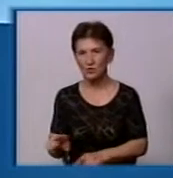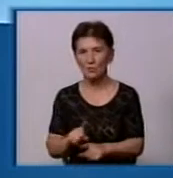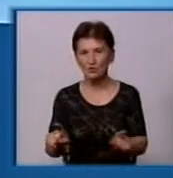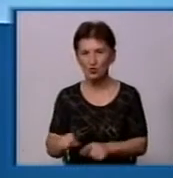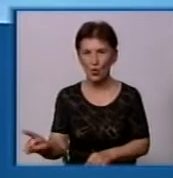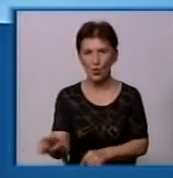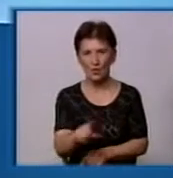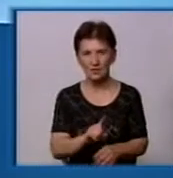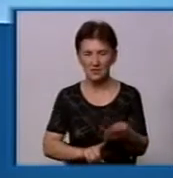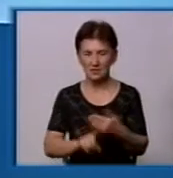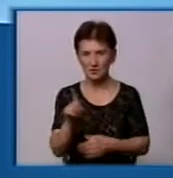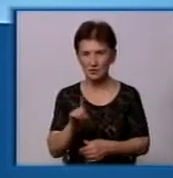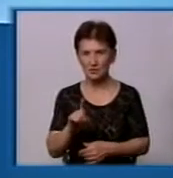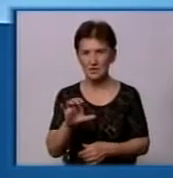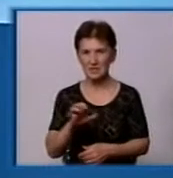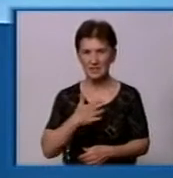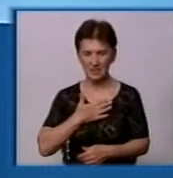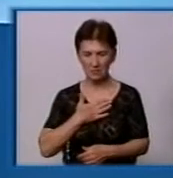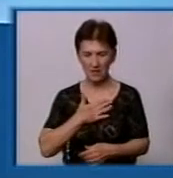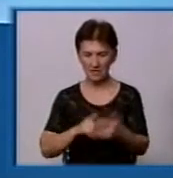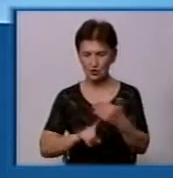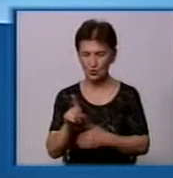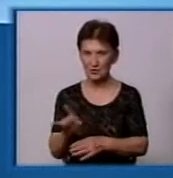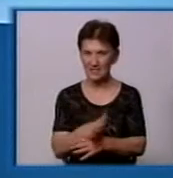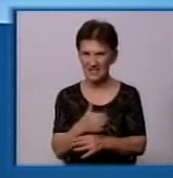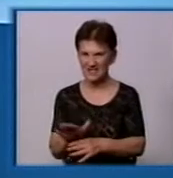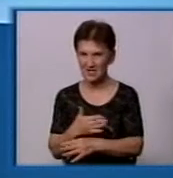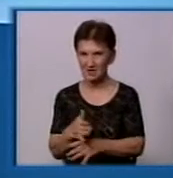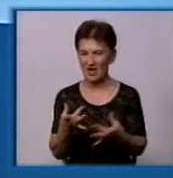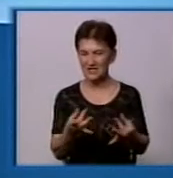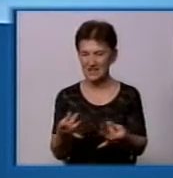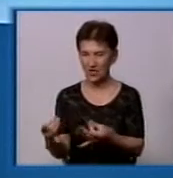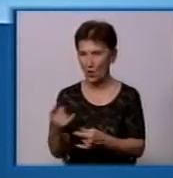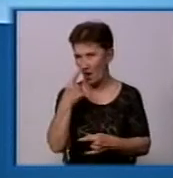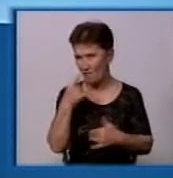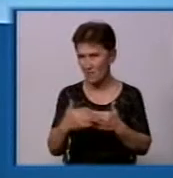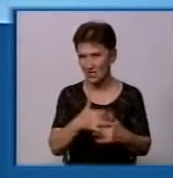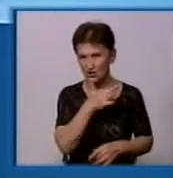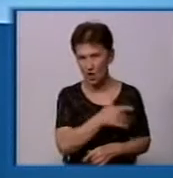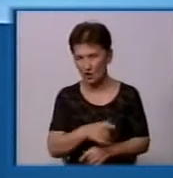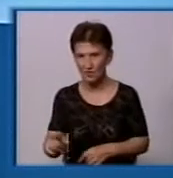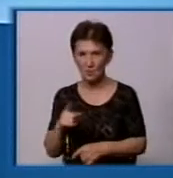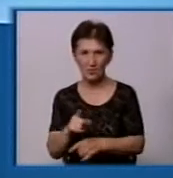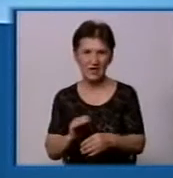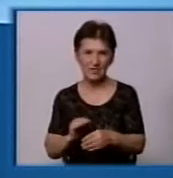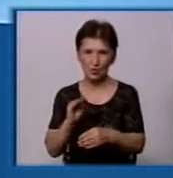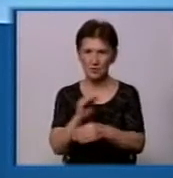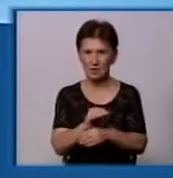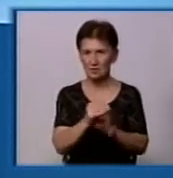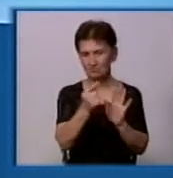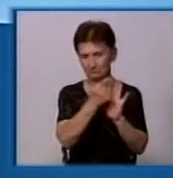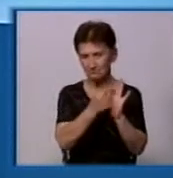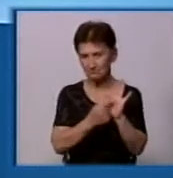вони почнут з себе, почнут сортирувати це сір'є, вони увидят в ближайшє час. Для цього ми віддельну статтю дохода по ВТРу,